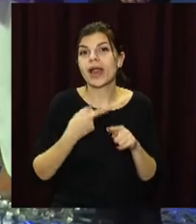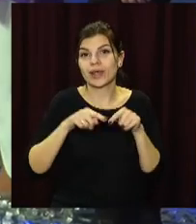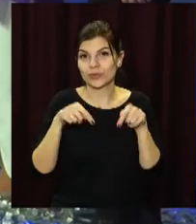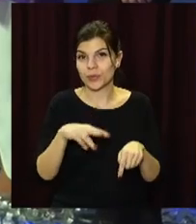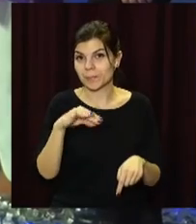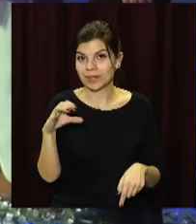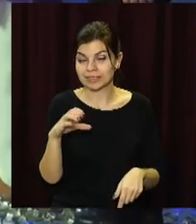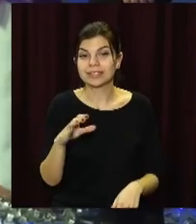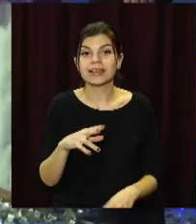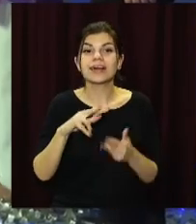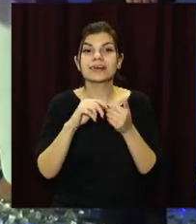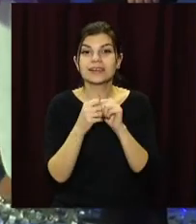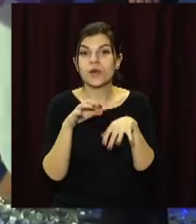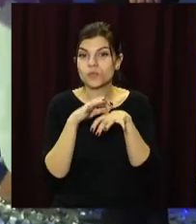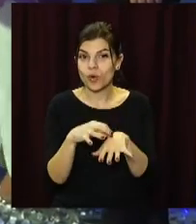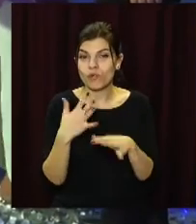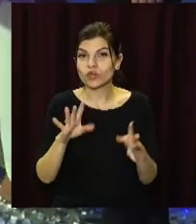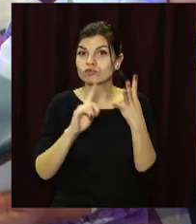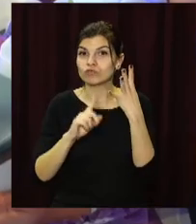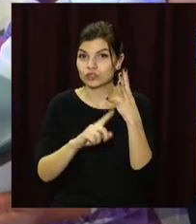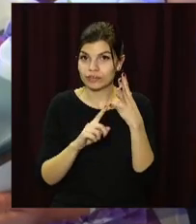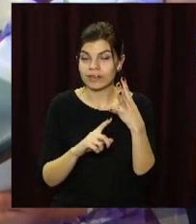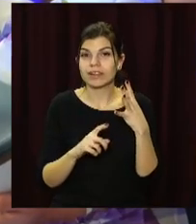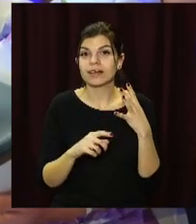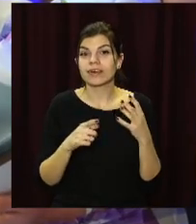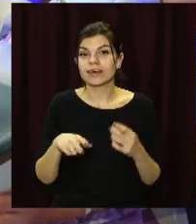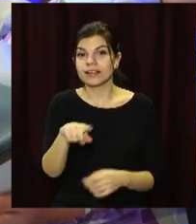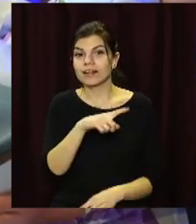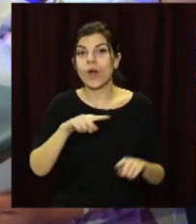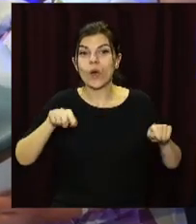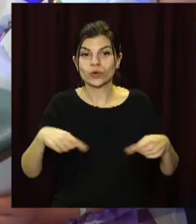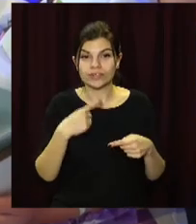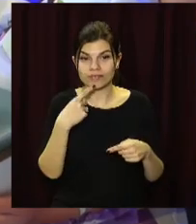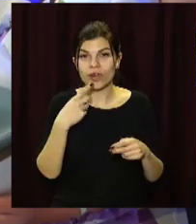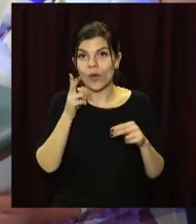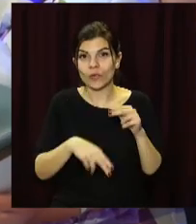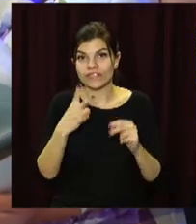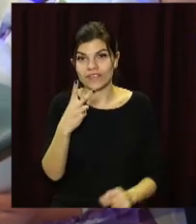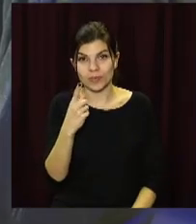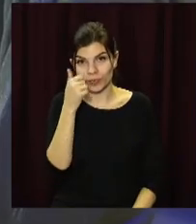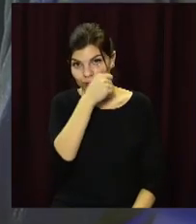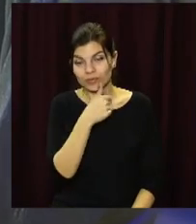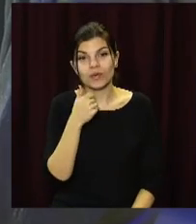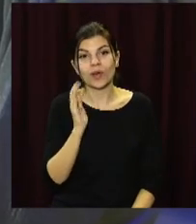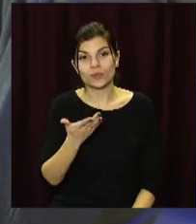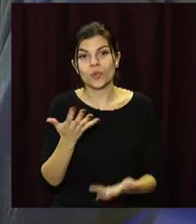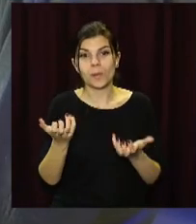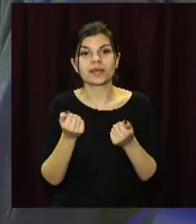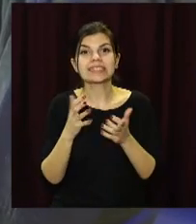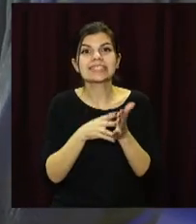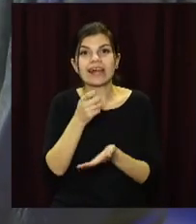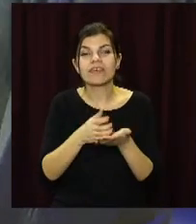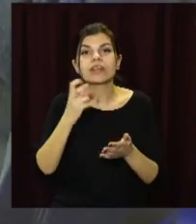Конкурс «Міс Б'юті Кам'янське» провели вже вчетверте. Та організатори анонсують, наприкінці 2021-го почнуть приймати